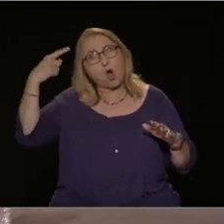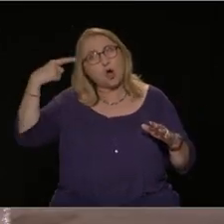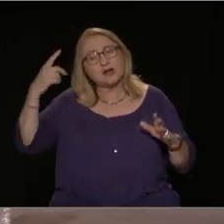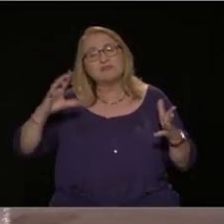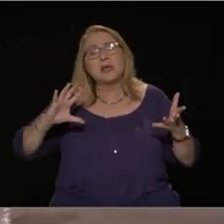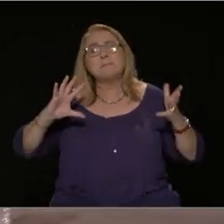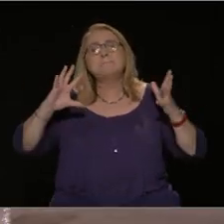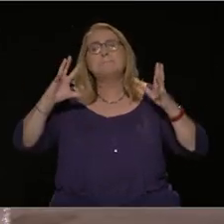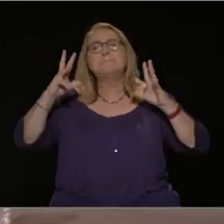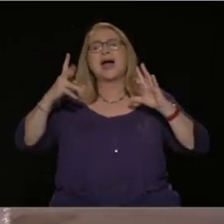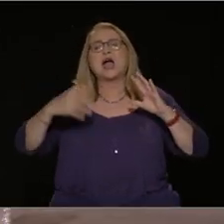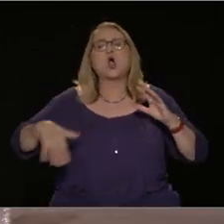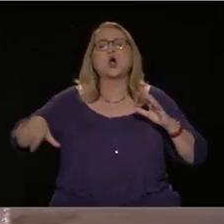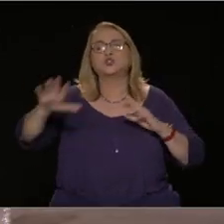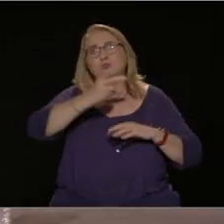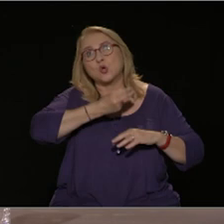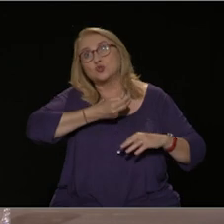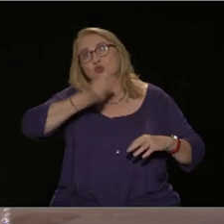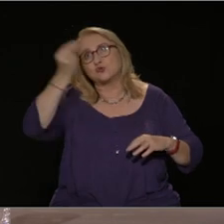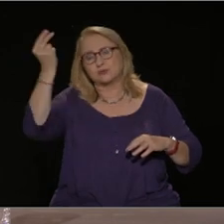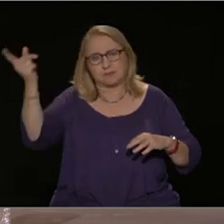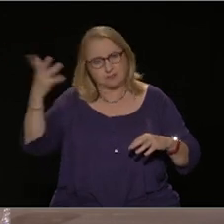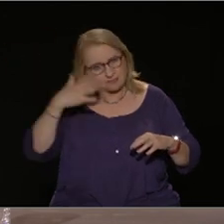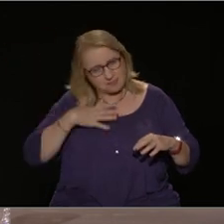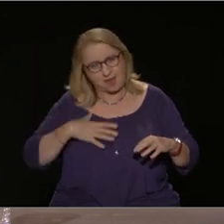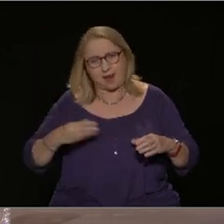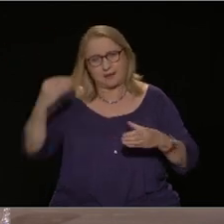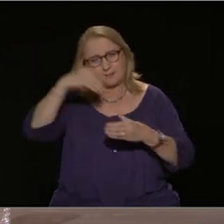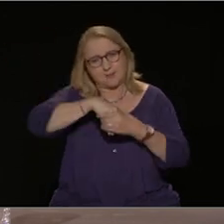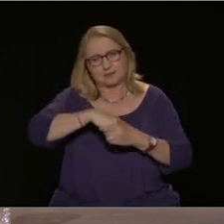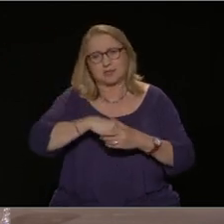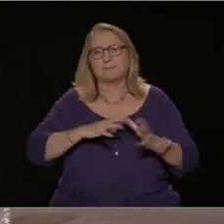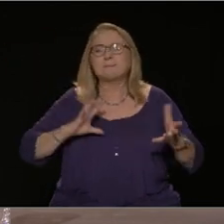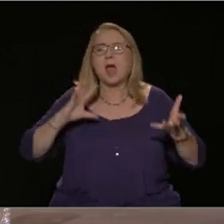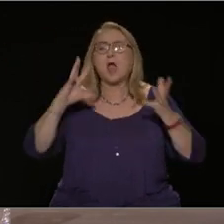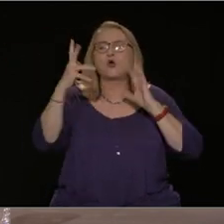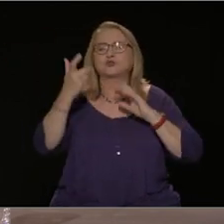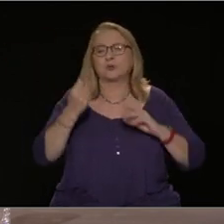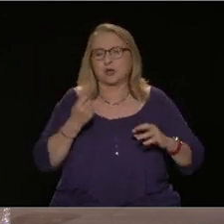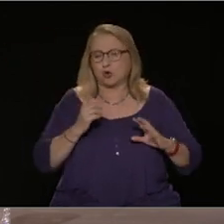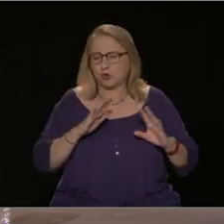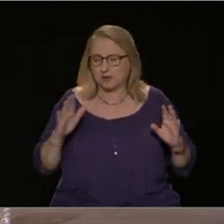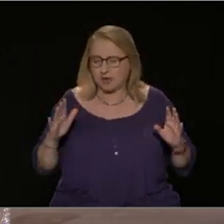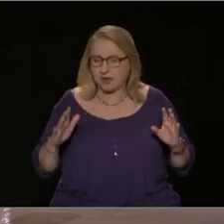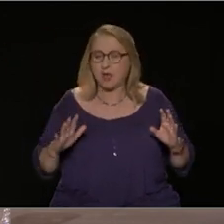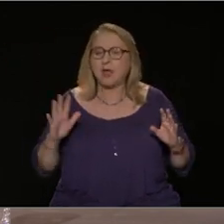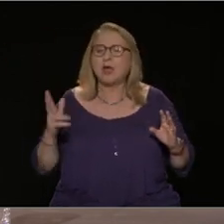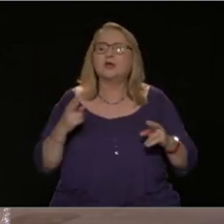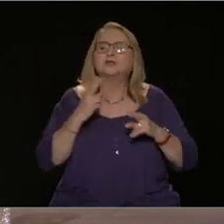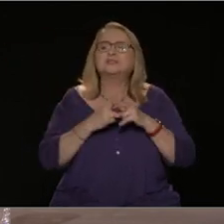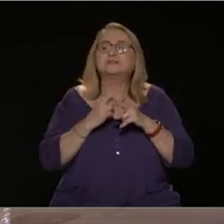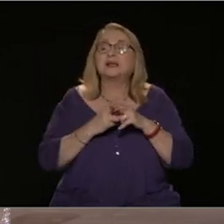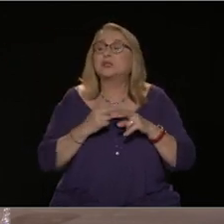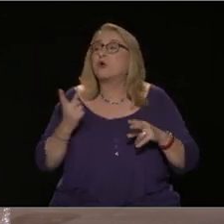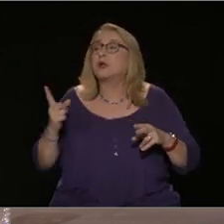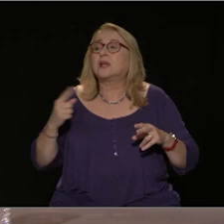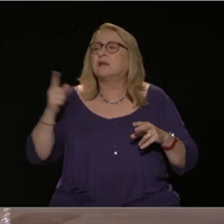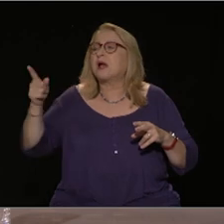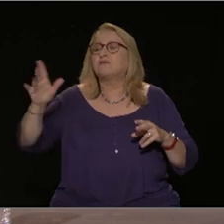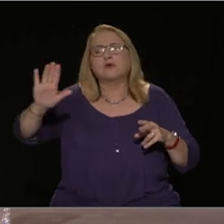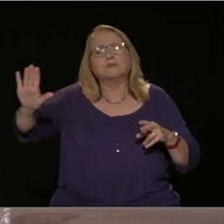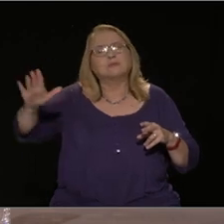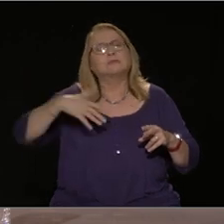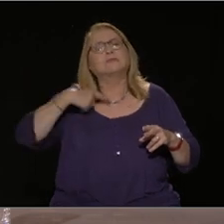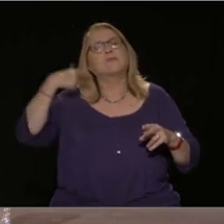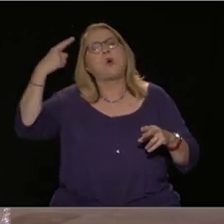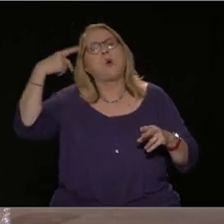Το ζήτημα είναι τι γίνεται από την δική μας πλευρά και ποιες είναι οι επικίνδυνες βλέψεις και ο τυχοδιοκτισμός και